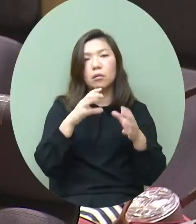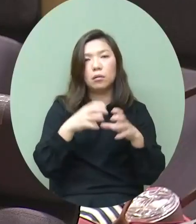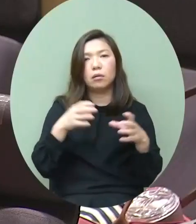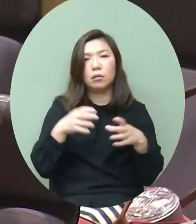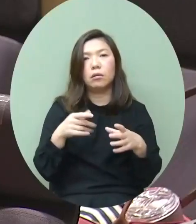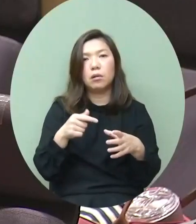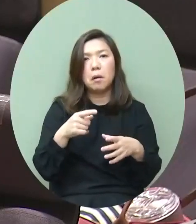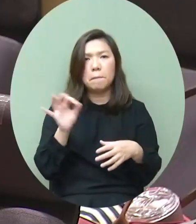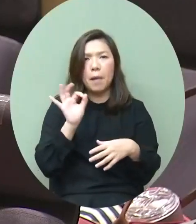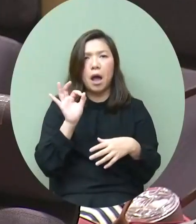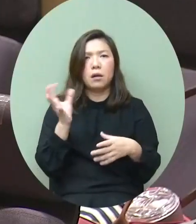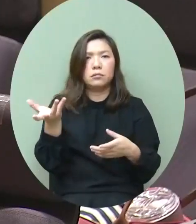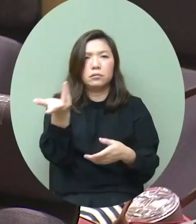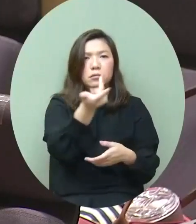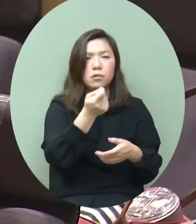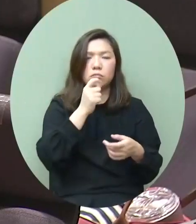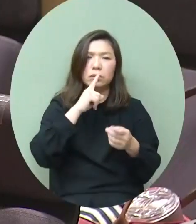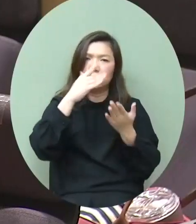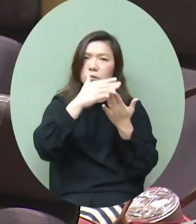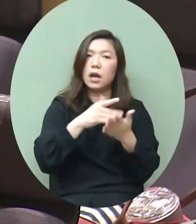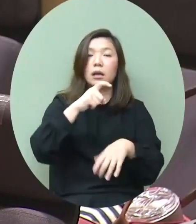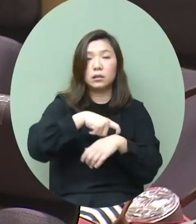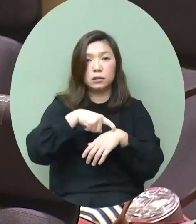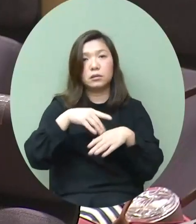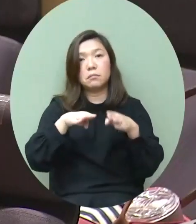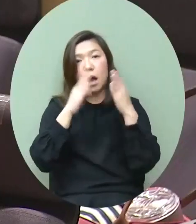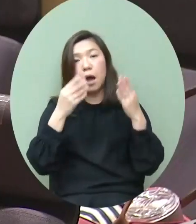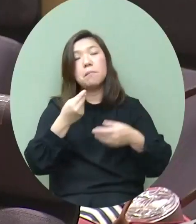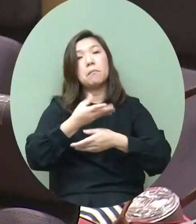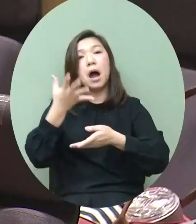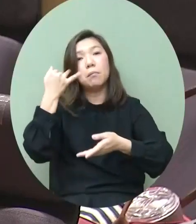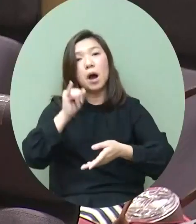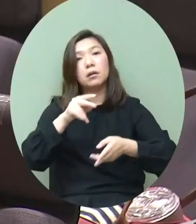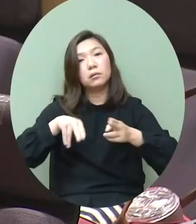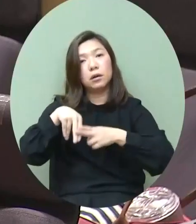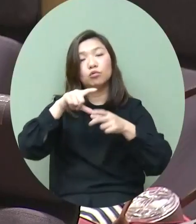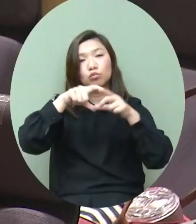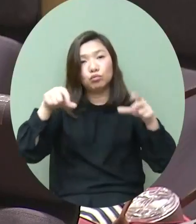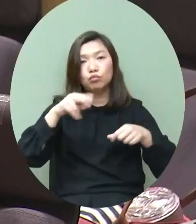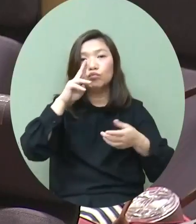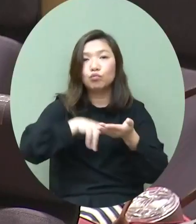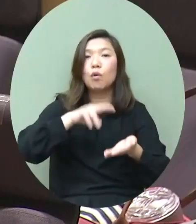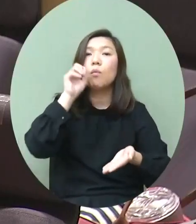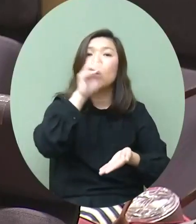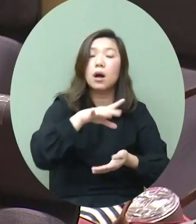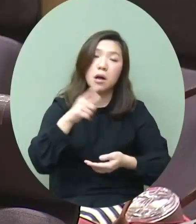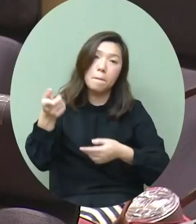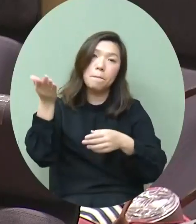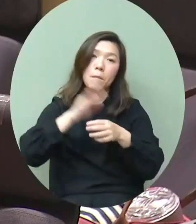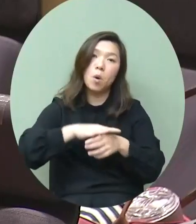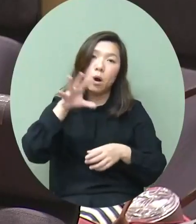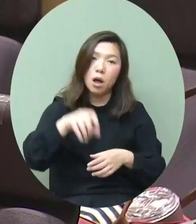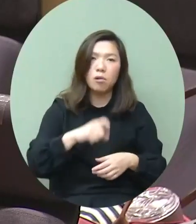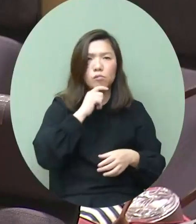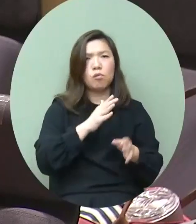還未收到一些派發指引例如幾時派派不派到的話是不是要留信要不要方便市民去補領他們覺得